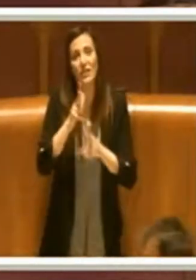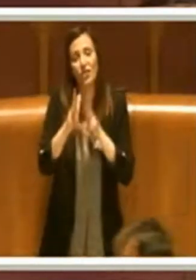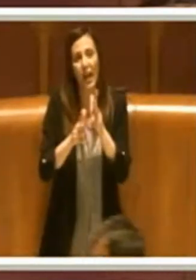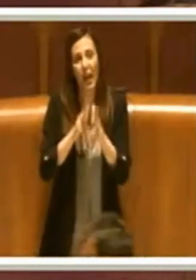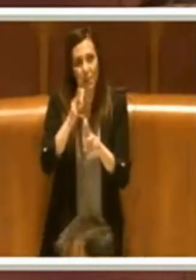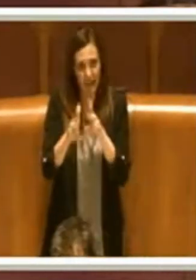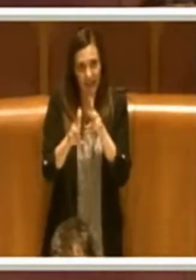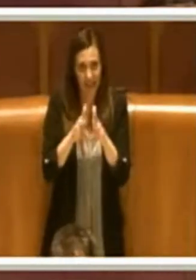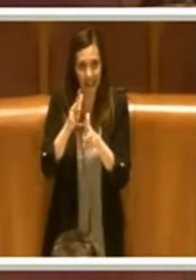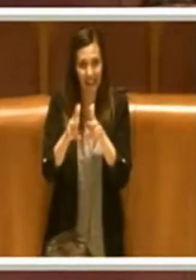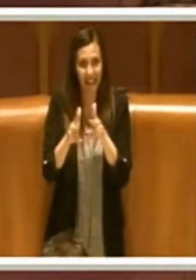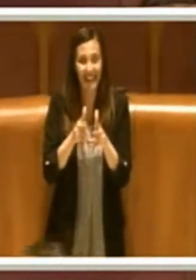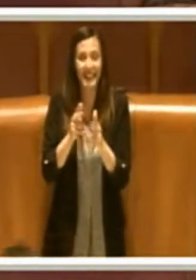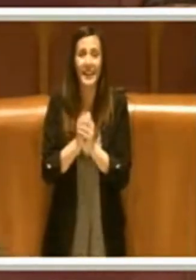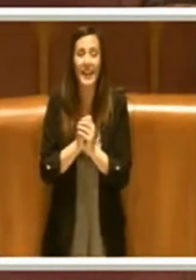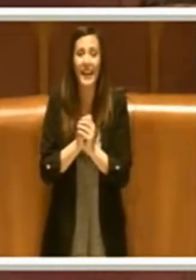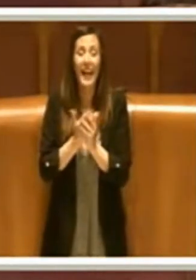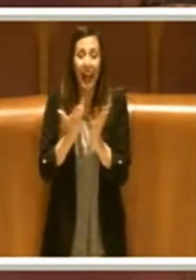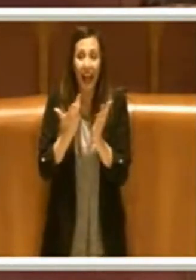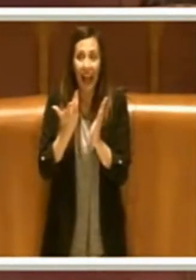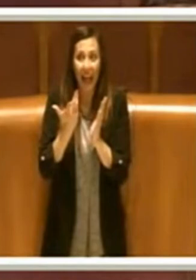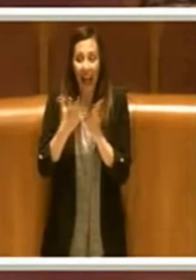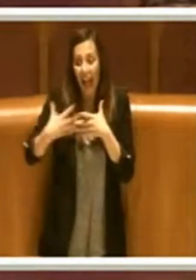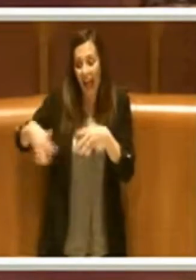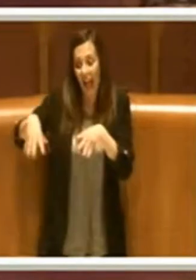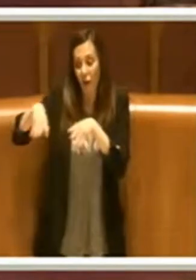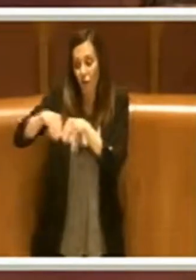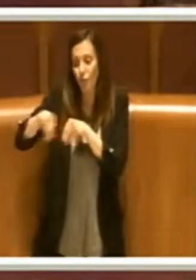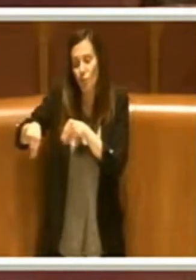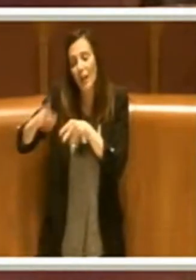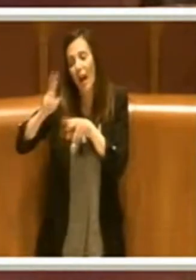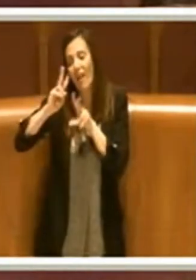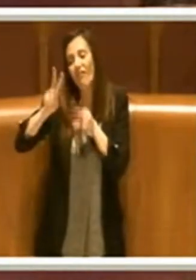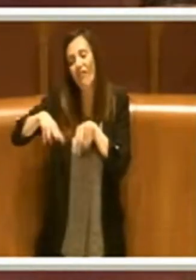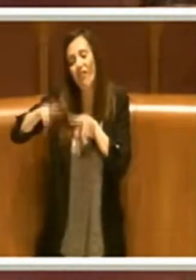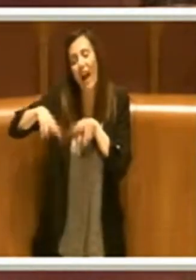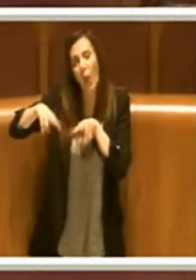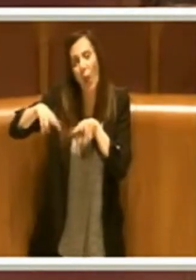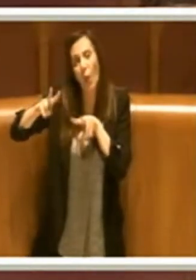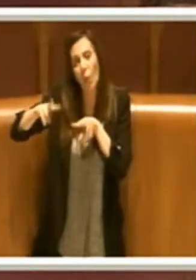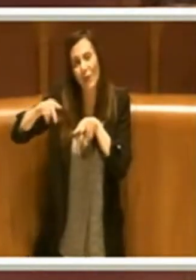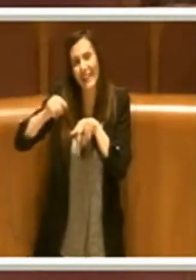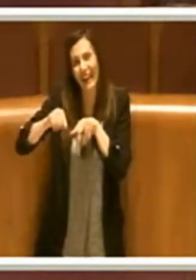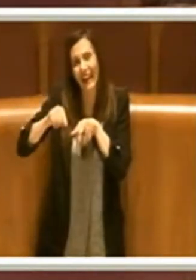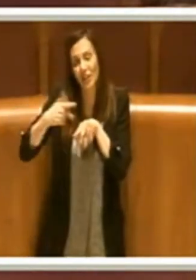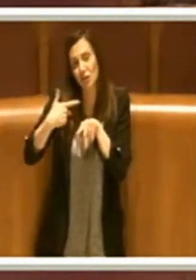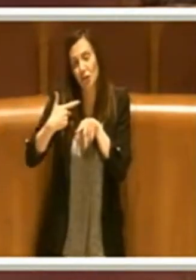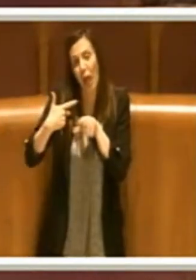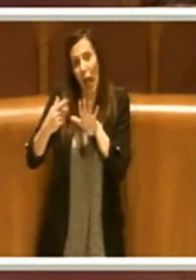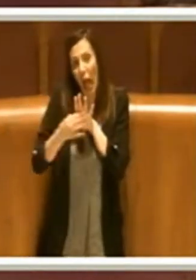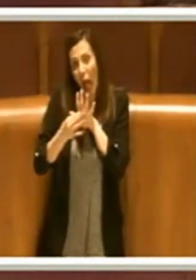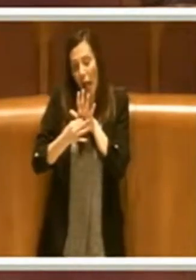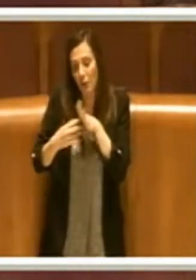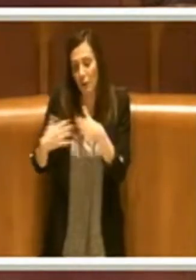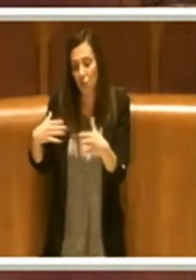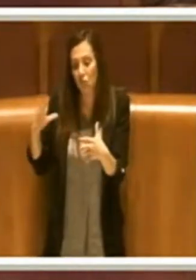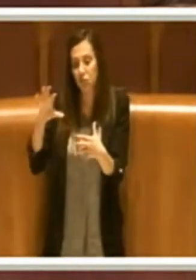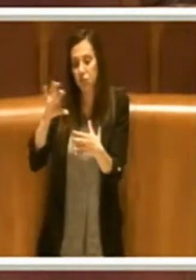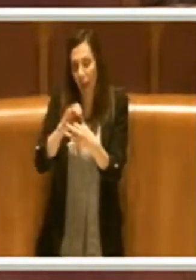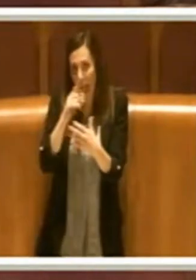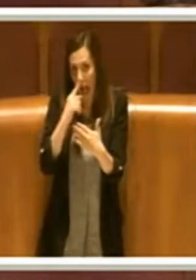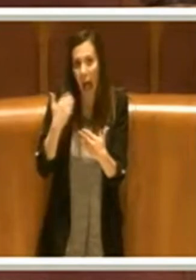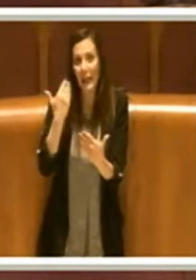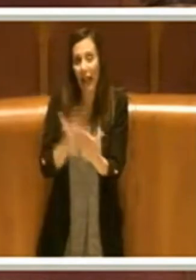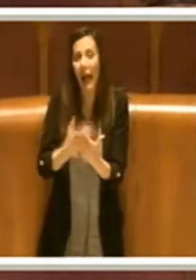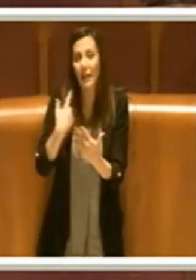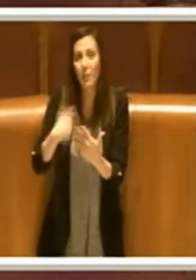ci sono gli elementi, la Giunta ha valutato che ci sono gli elementi congrui per fissare a